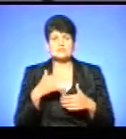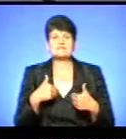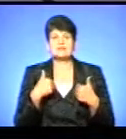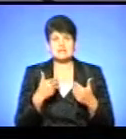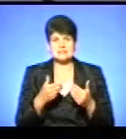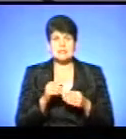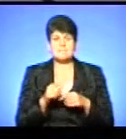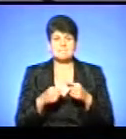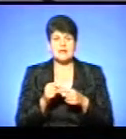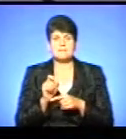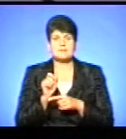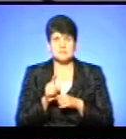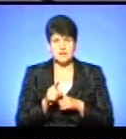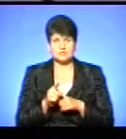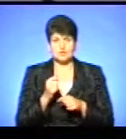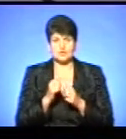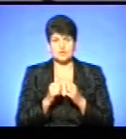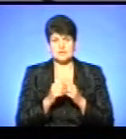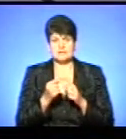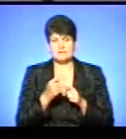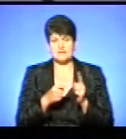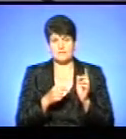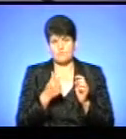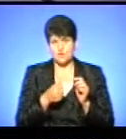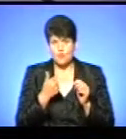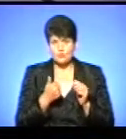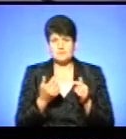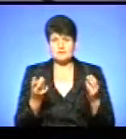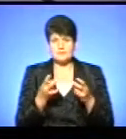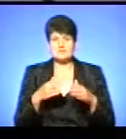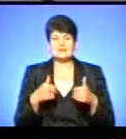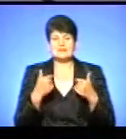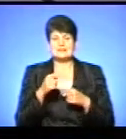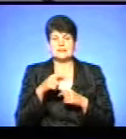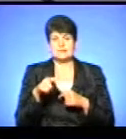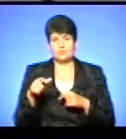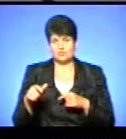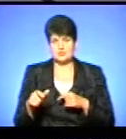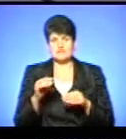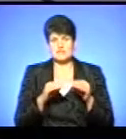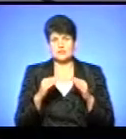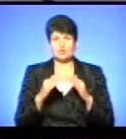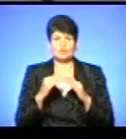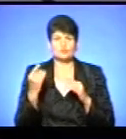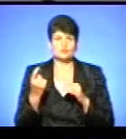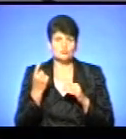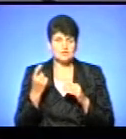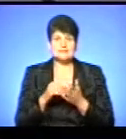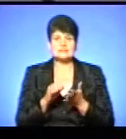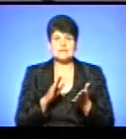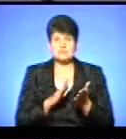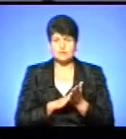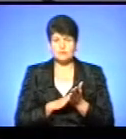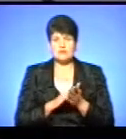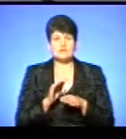за перепризначенням, що півроку за наданням субсидій. Крім того, ще потрібно звертатися тим людям в складі домогосподарства, яких люди зареєстровані,